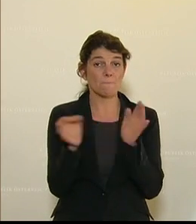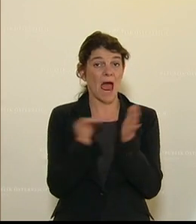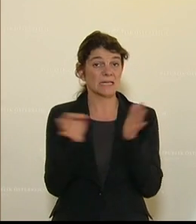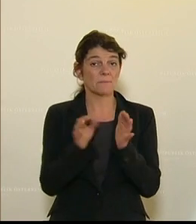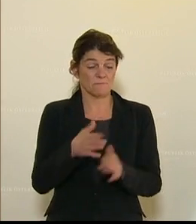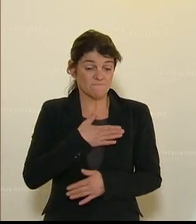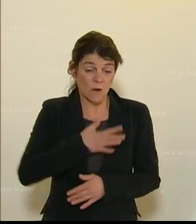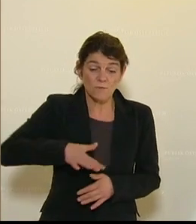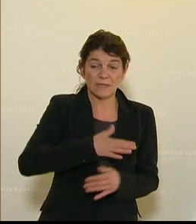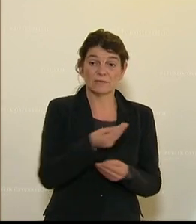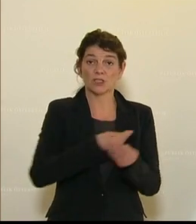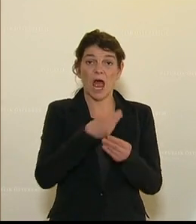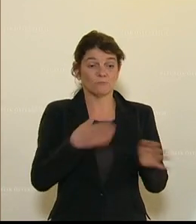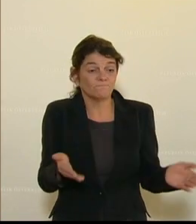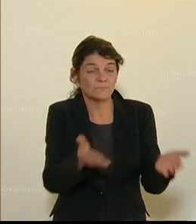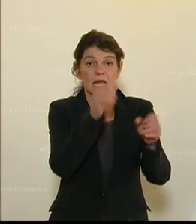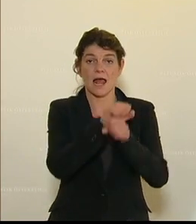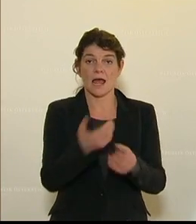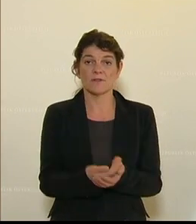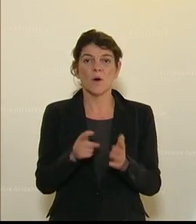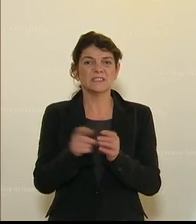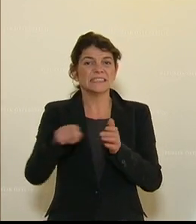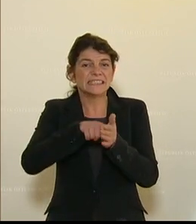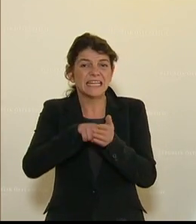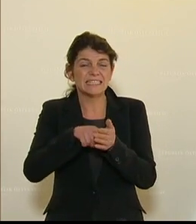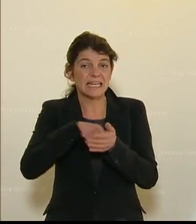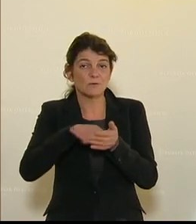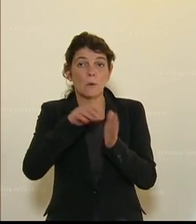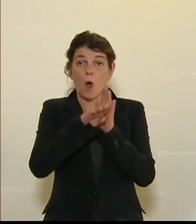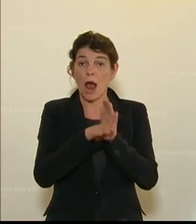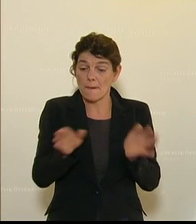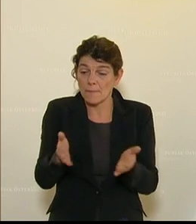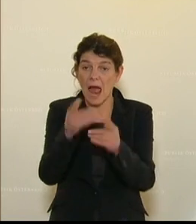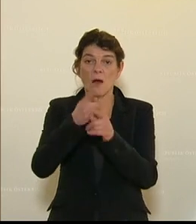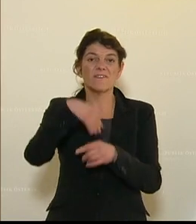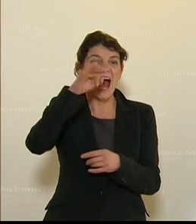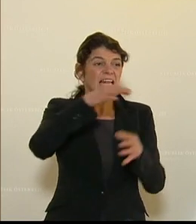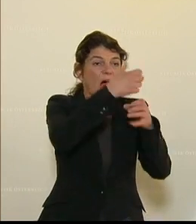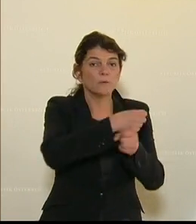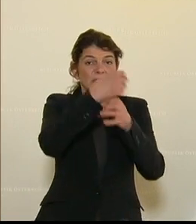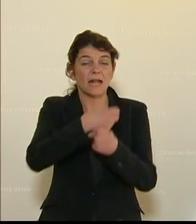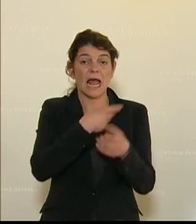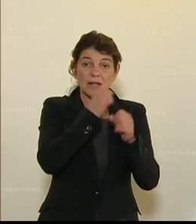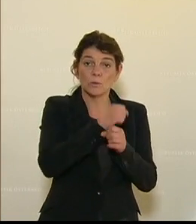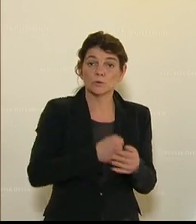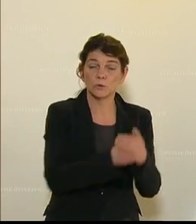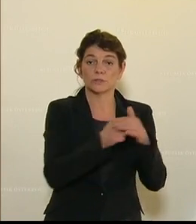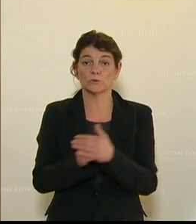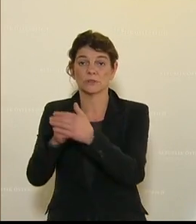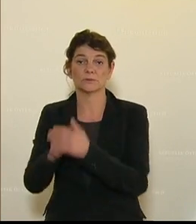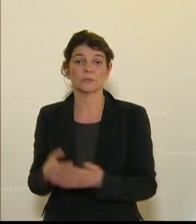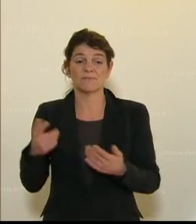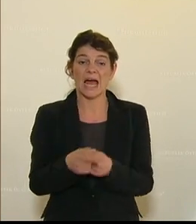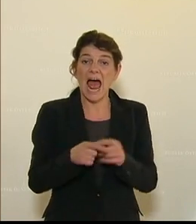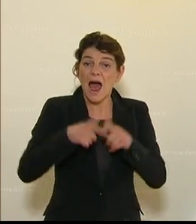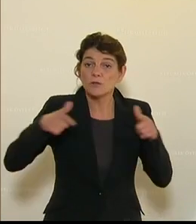um hier unsere Wirtschaft anzukurbeln, unsere und das Sanierungsprogramm anzukurbeln, die einzelnen Haushalte dementsprechend zu unterstützen, den Ausbau